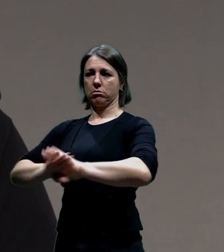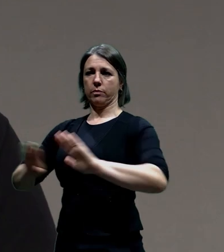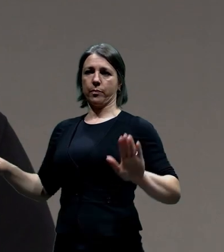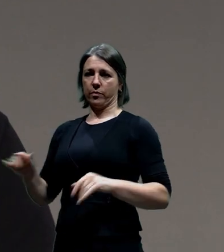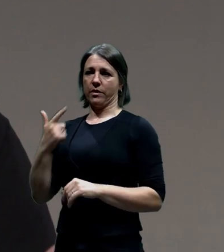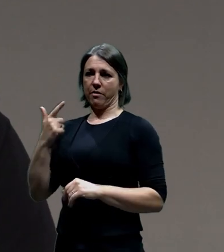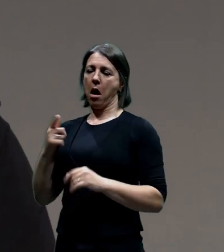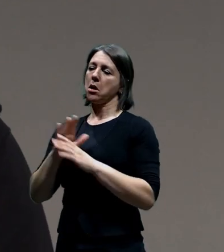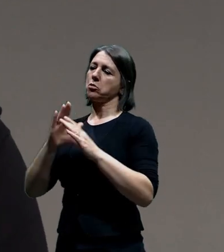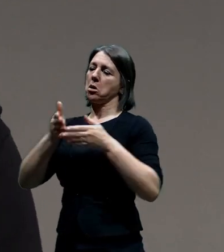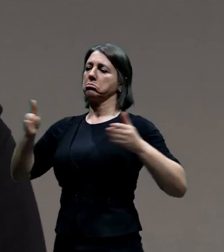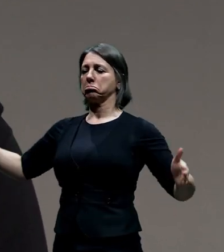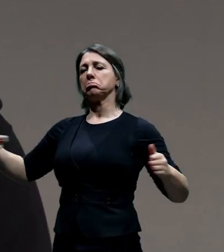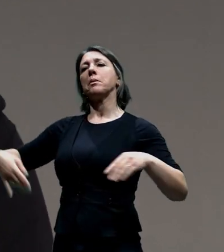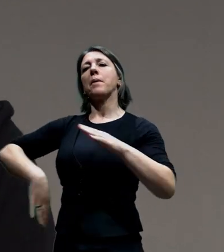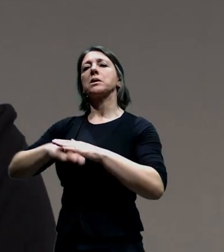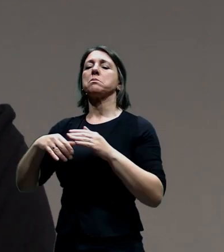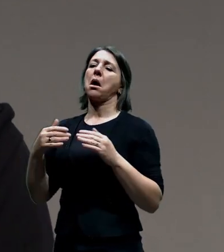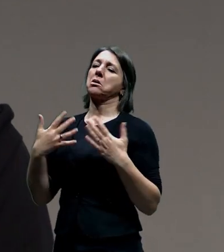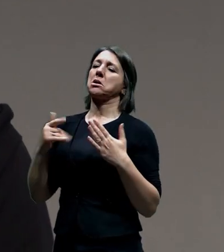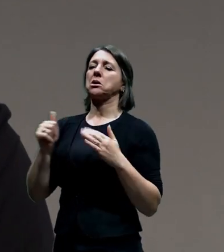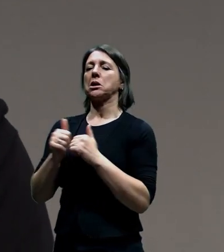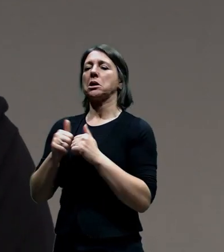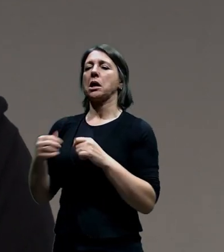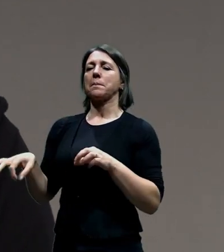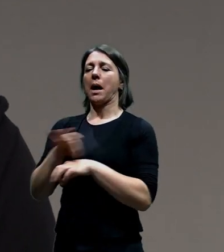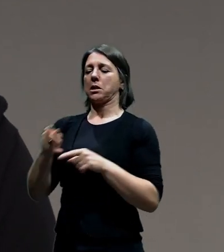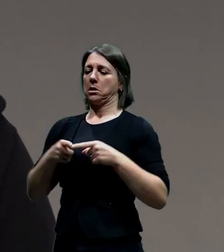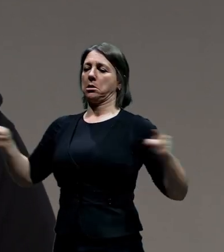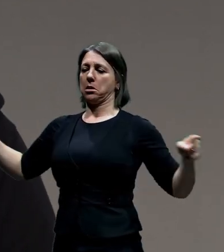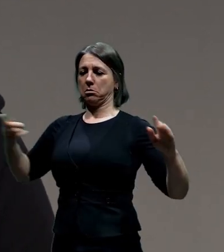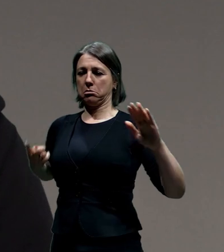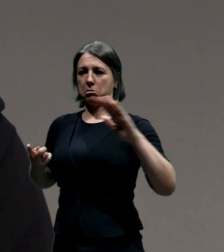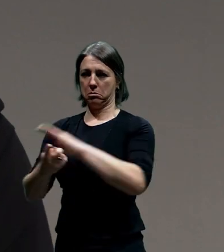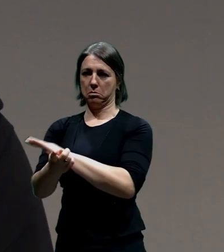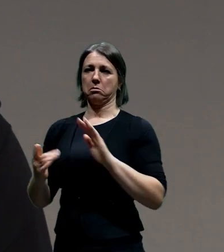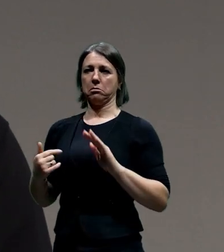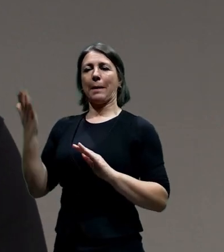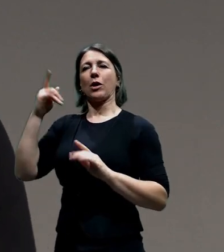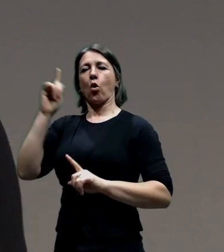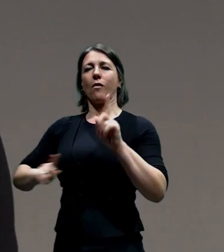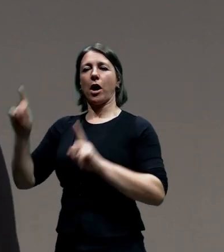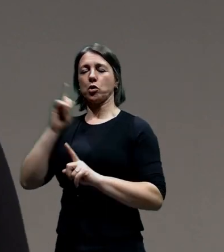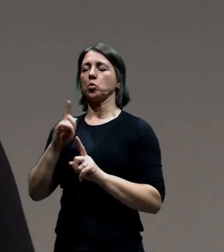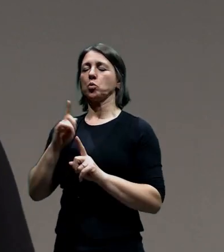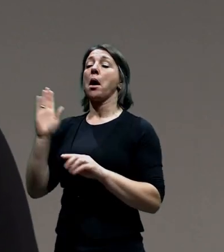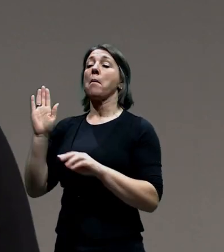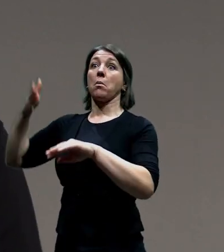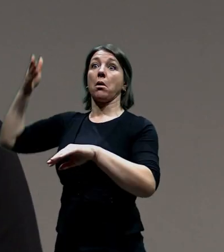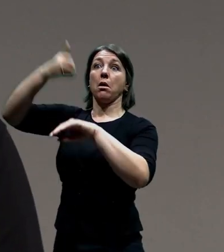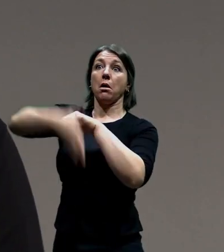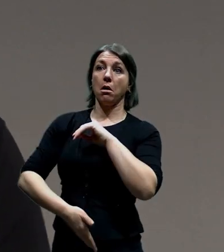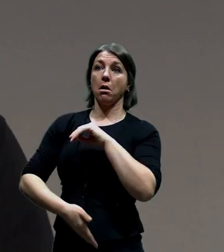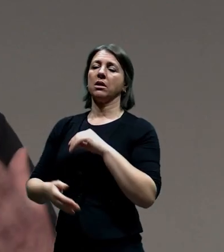řekněme si to 10 až 11 metrů. A takhle to bylo připravované, že vlastně do té ulice by si lehla takováhle věc a vy jste do toho vstoupili tou